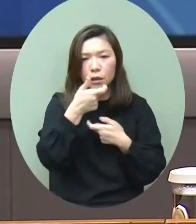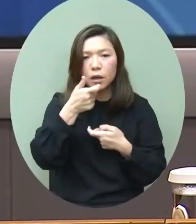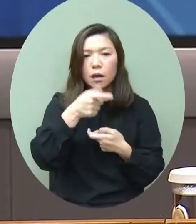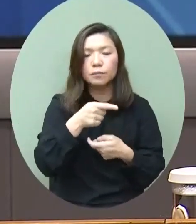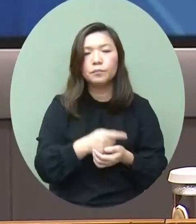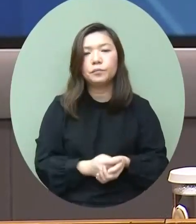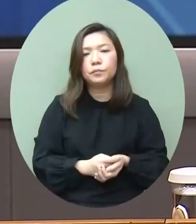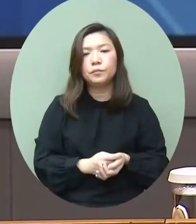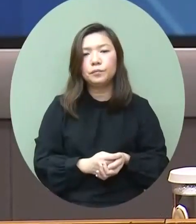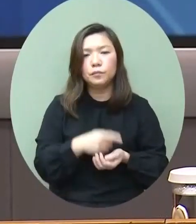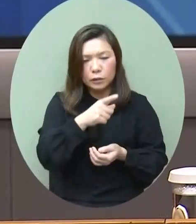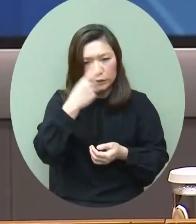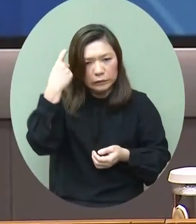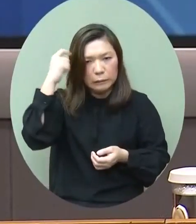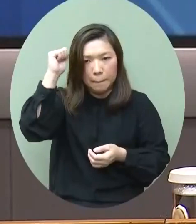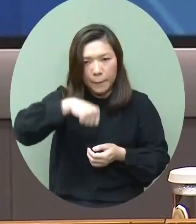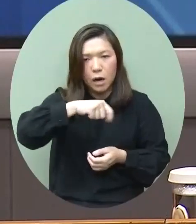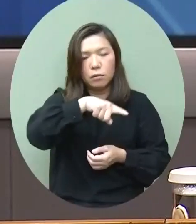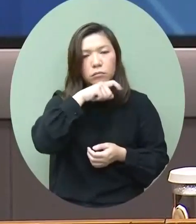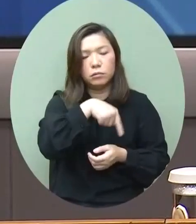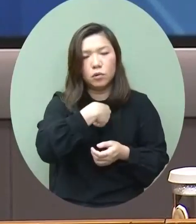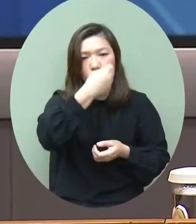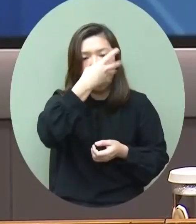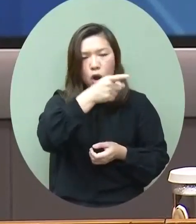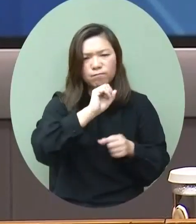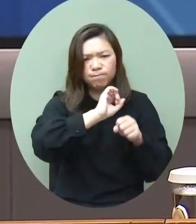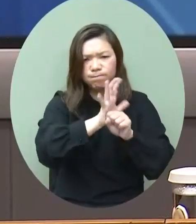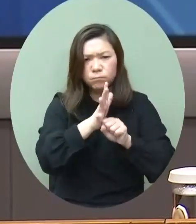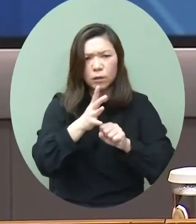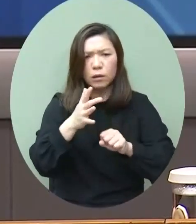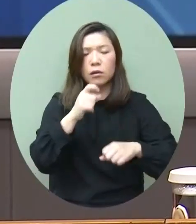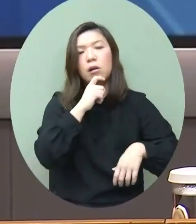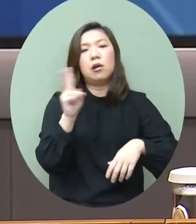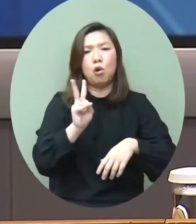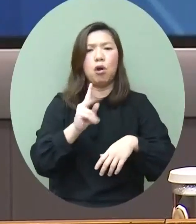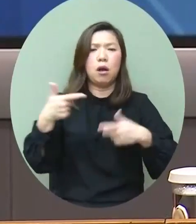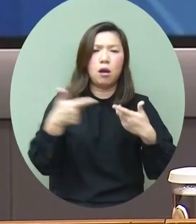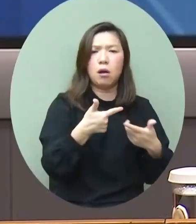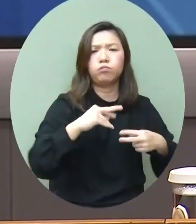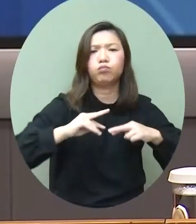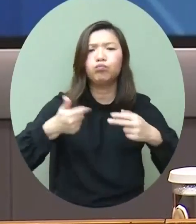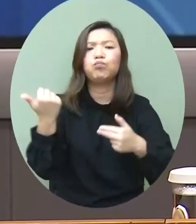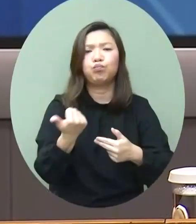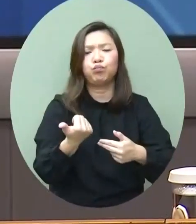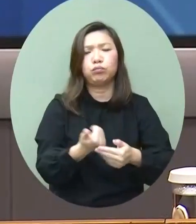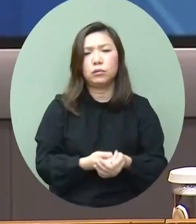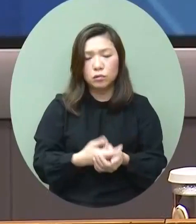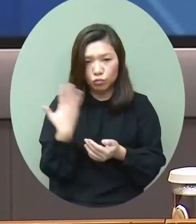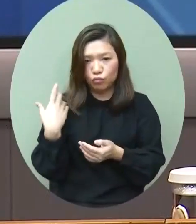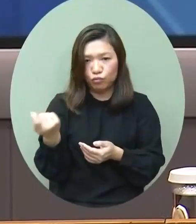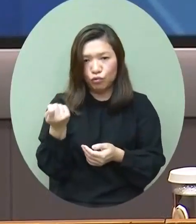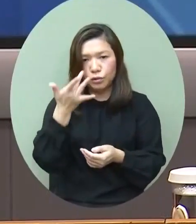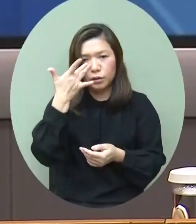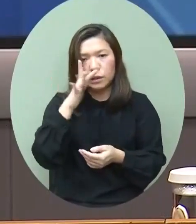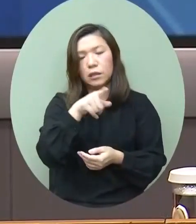並且認同我們香港金融業在疫情期間持續擴展和發展在最近公佈的新